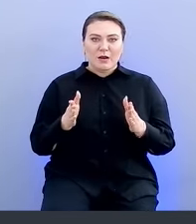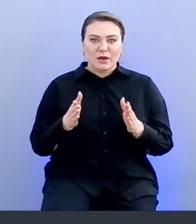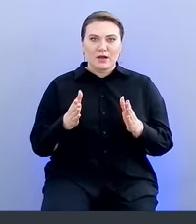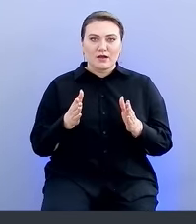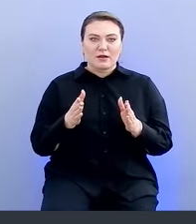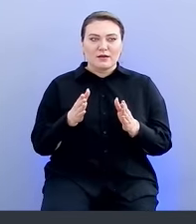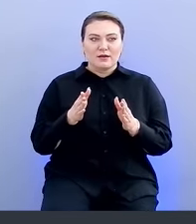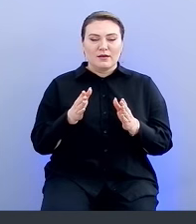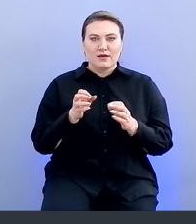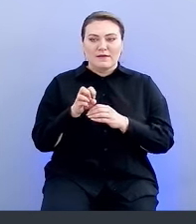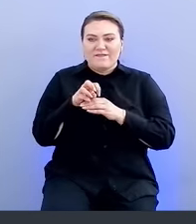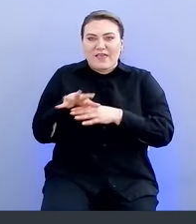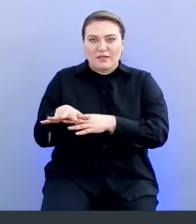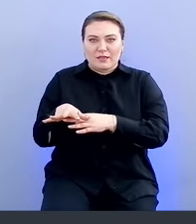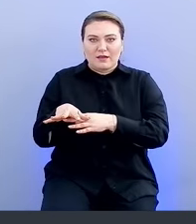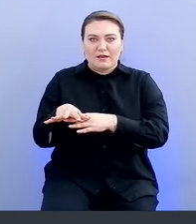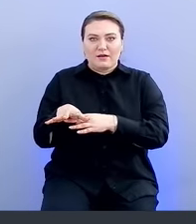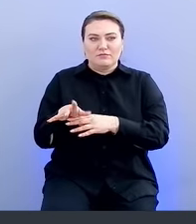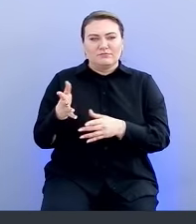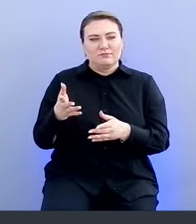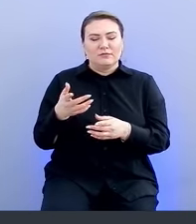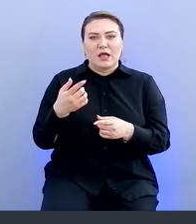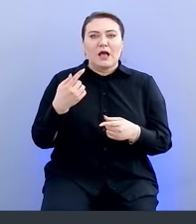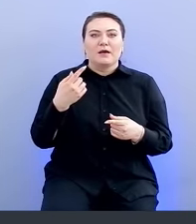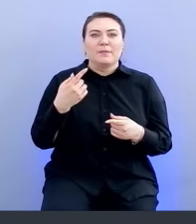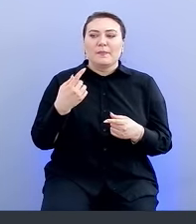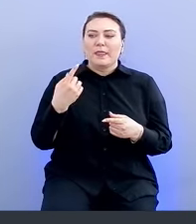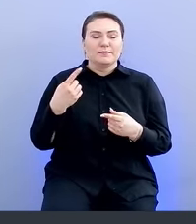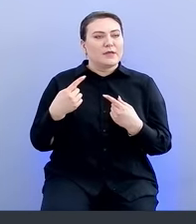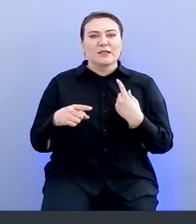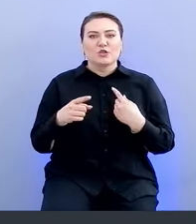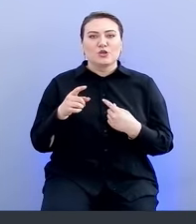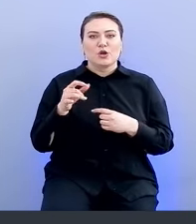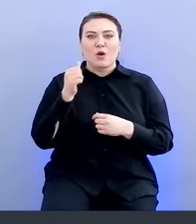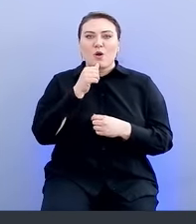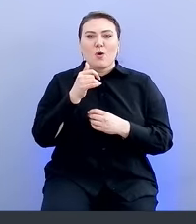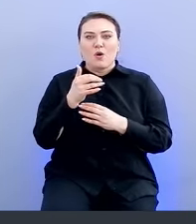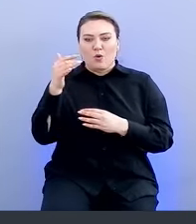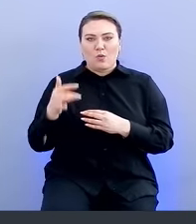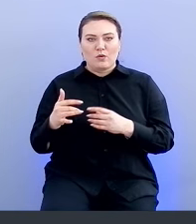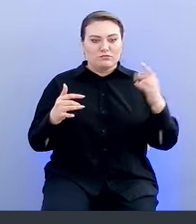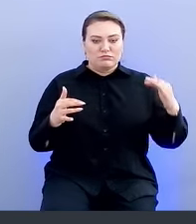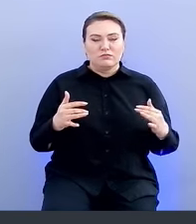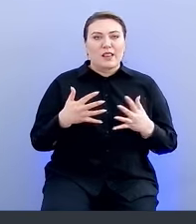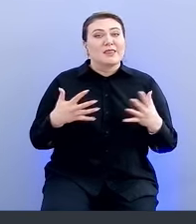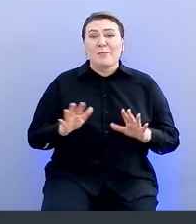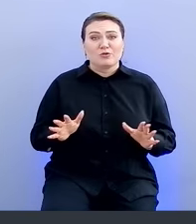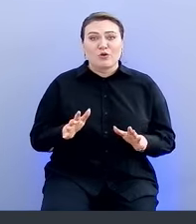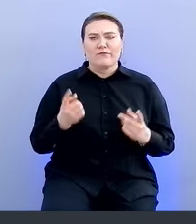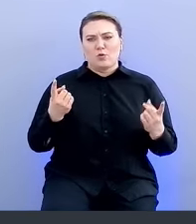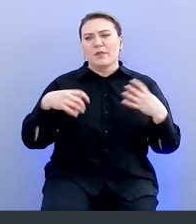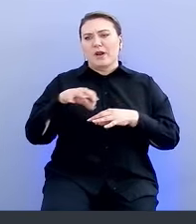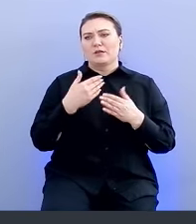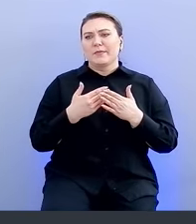веток взаимодействия, то есть отличие кода, приращение кода, оно небольшое, в крупных проектах на самом деле там